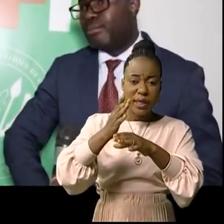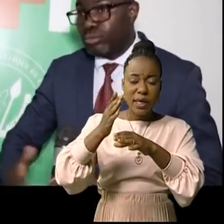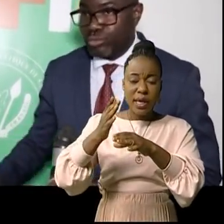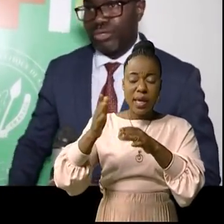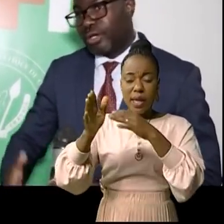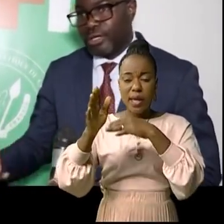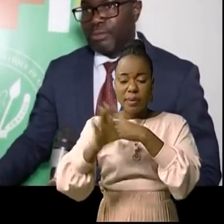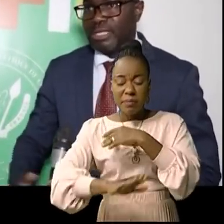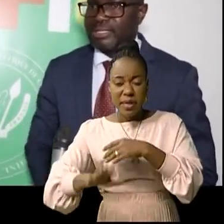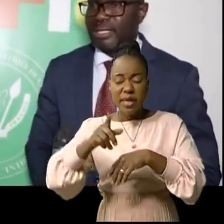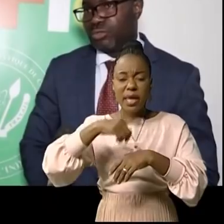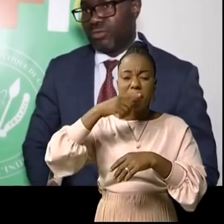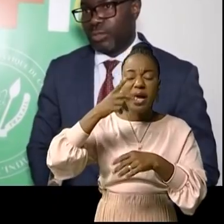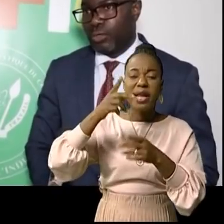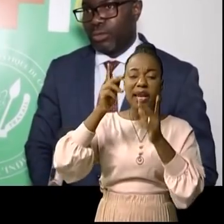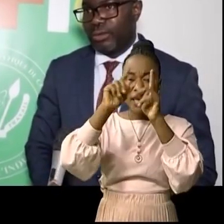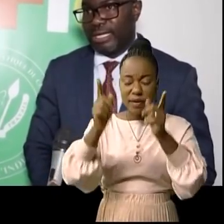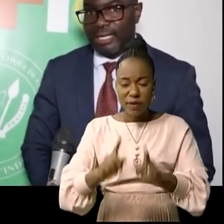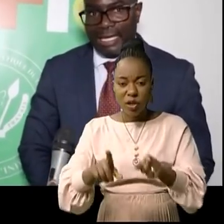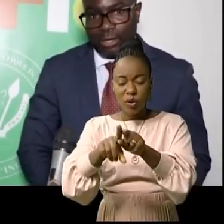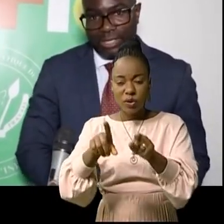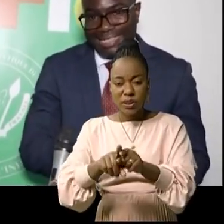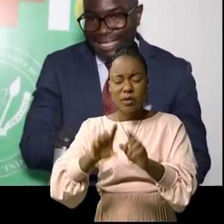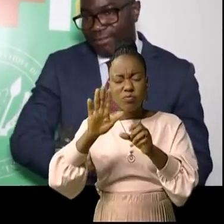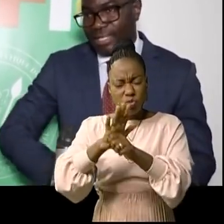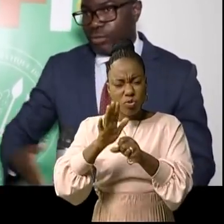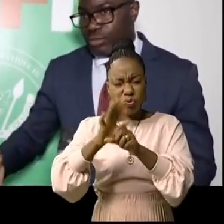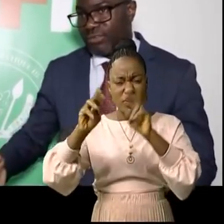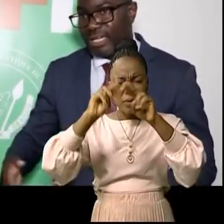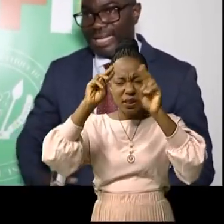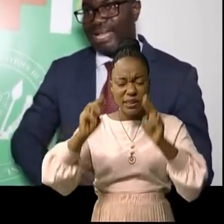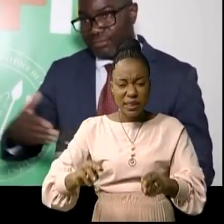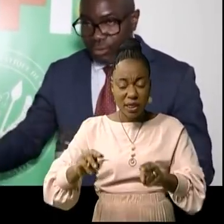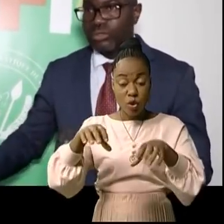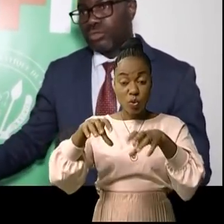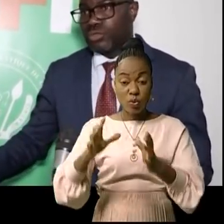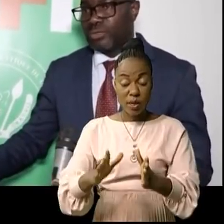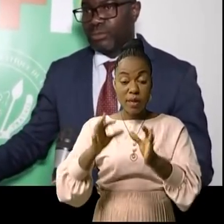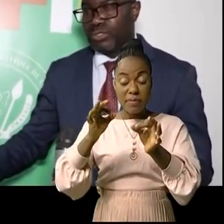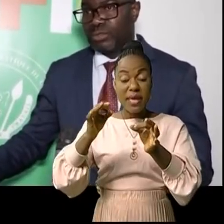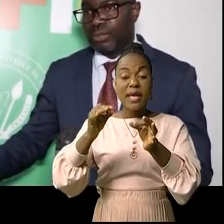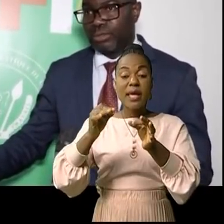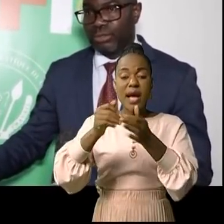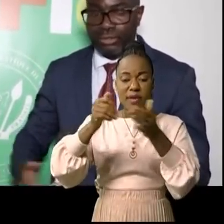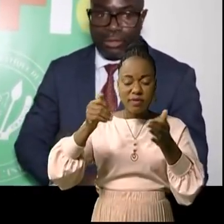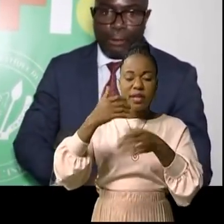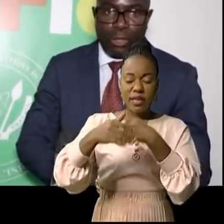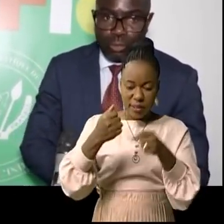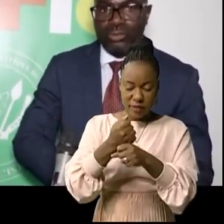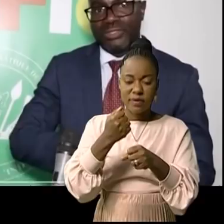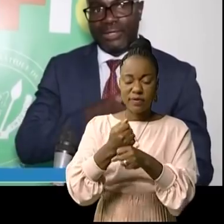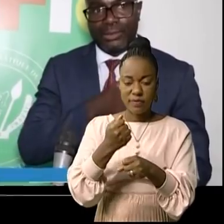et plusieurs ministères du gouvernement congolais. Alors il y a un travail qui doit se faire avant que le sommet puisse prendre lieu,